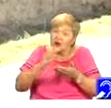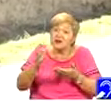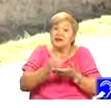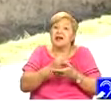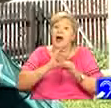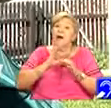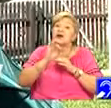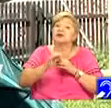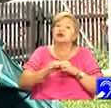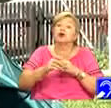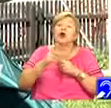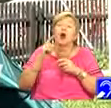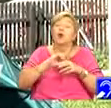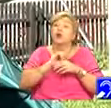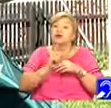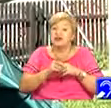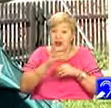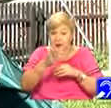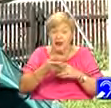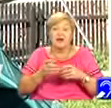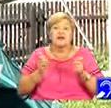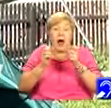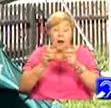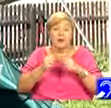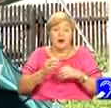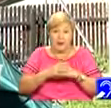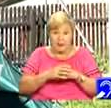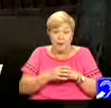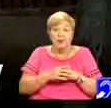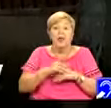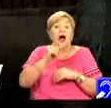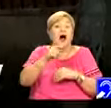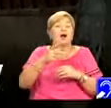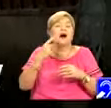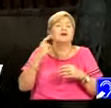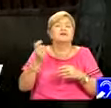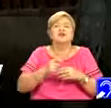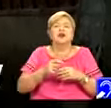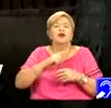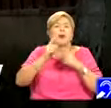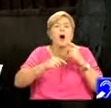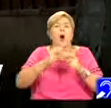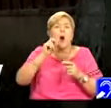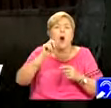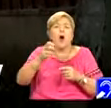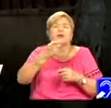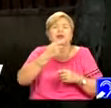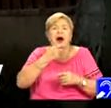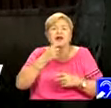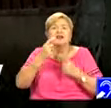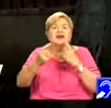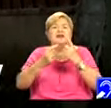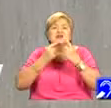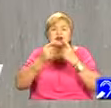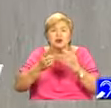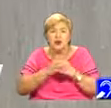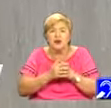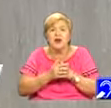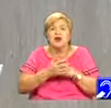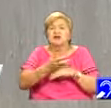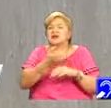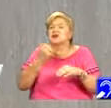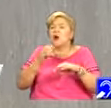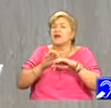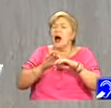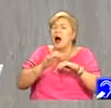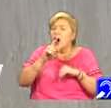de protecție. Includerea în Patrimoniul UNESCO vine la capătul la 8 ani de controverse privind exploatarea aurului de